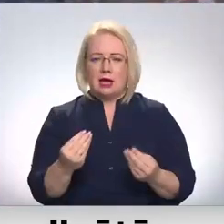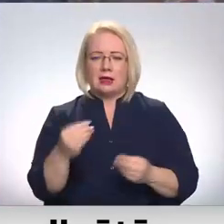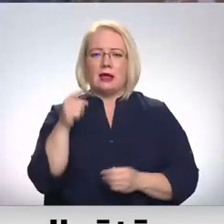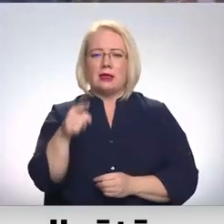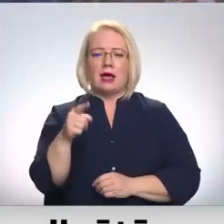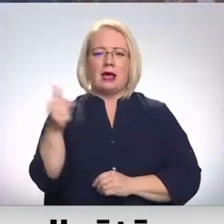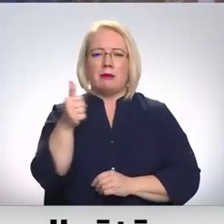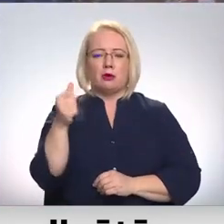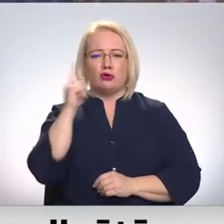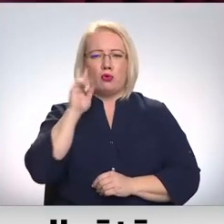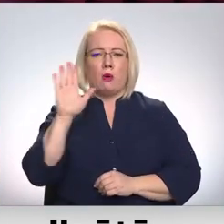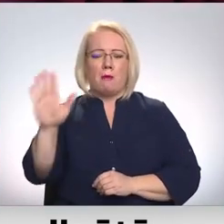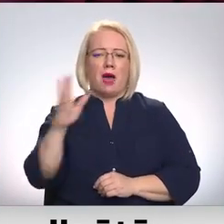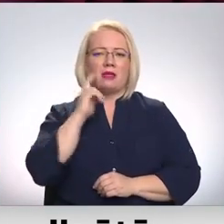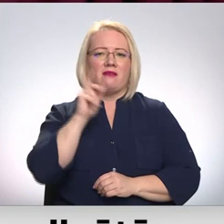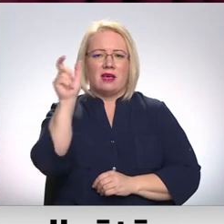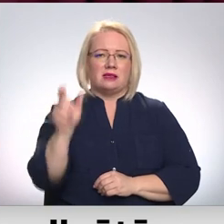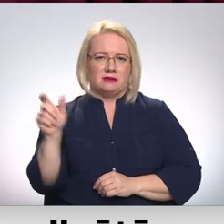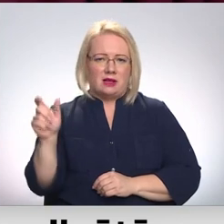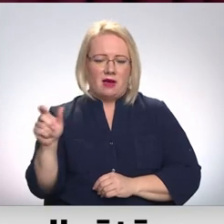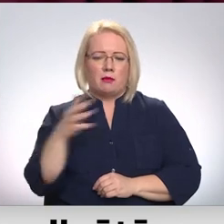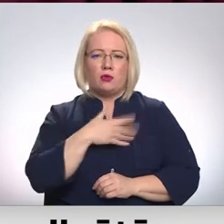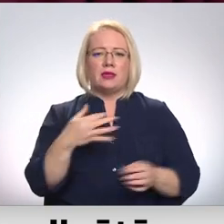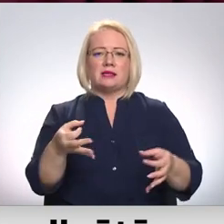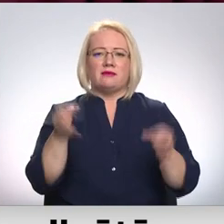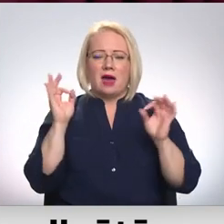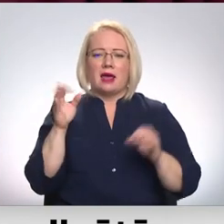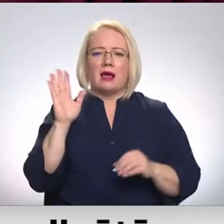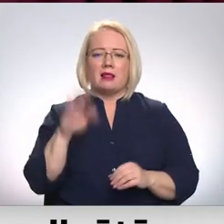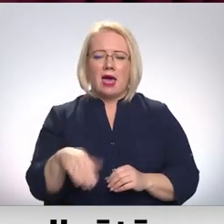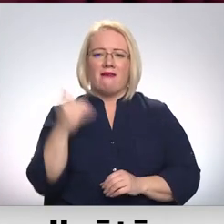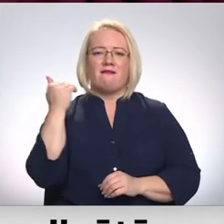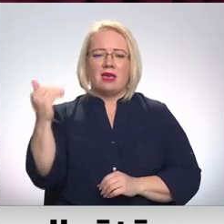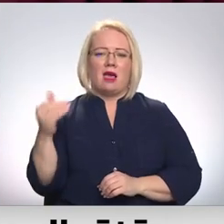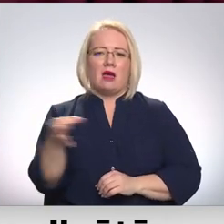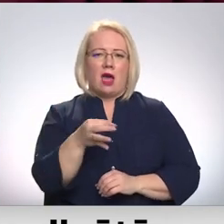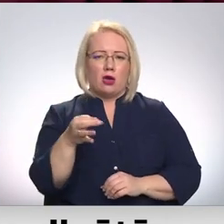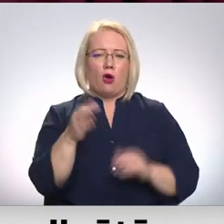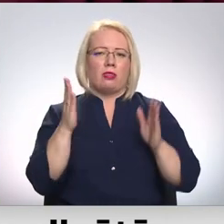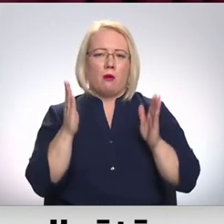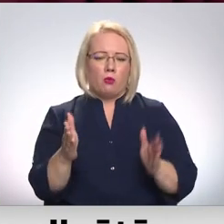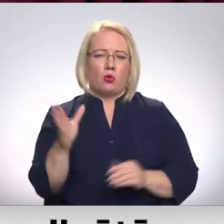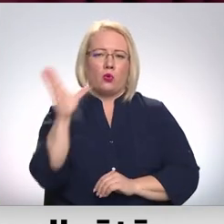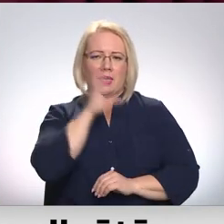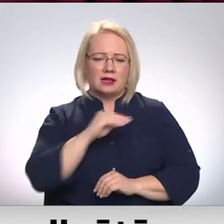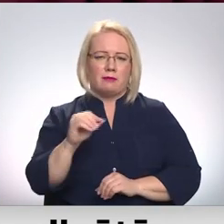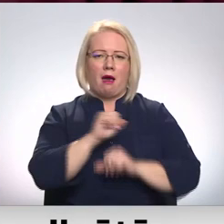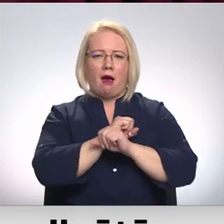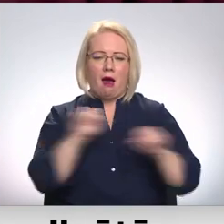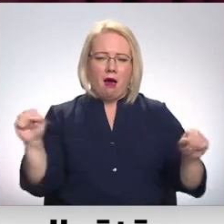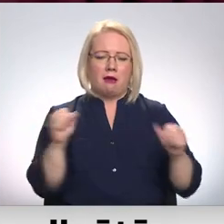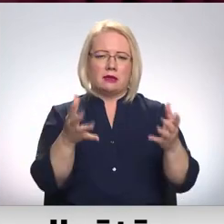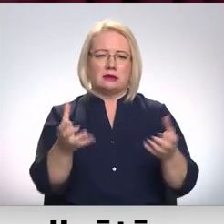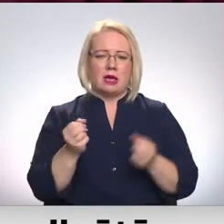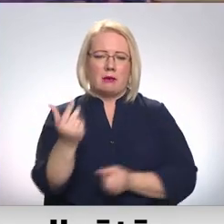īpaši senioriem tieši to nokļūšanu pie vakcīnas. Ļoti būtis, lai cilvēkiem turpat viņa mikrorajānā būtu iespēja ātri un ētri saņemt šo